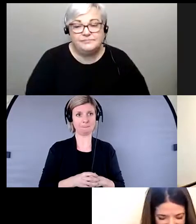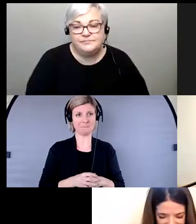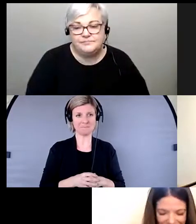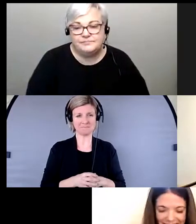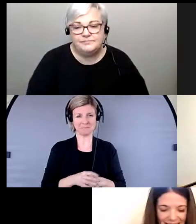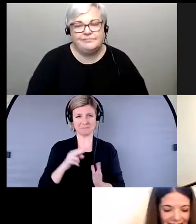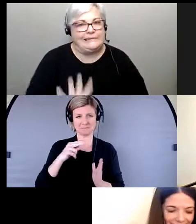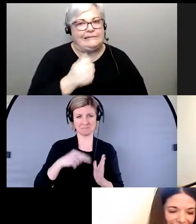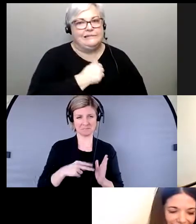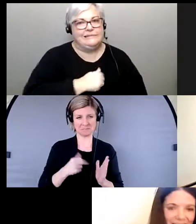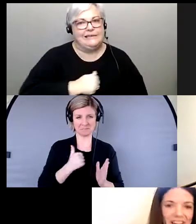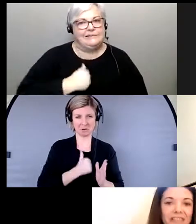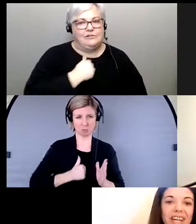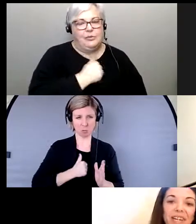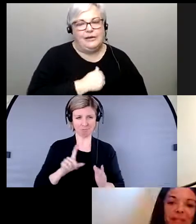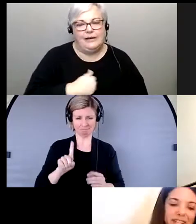désolé,